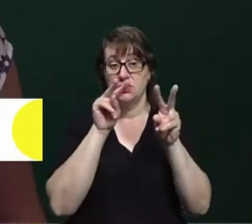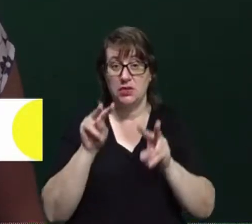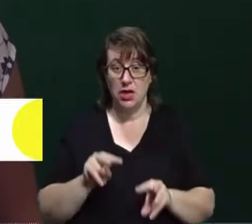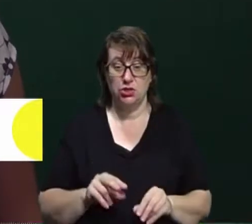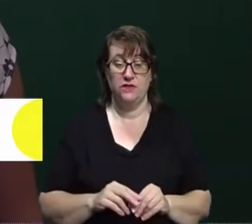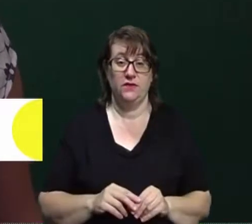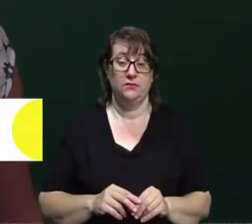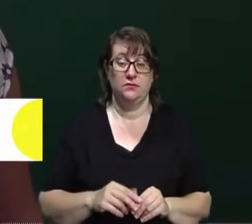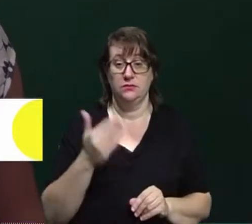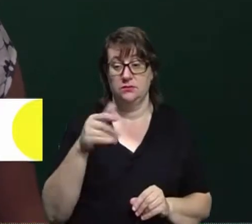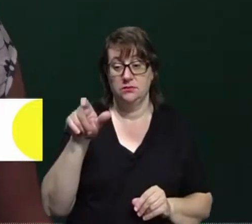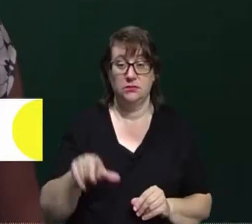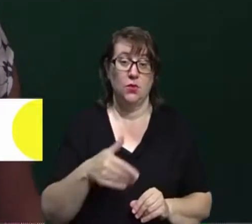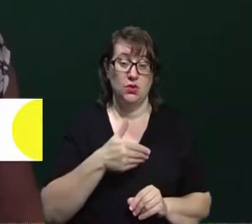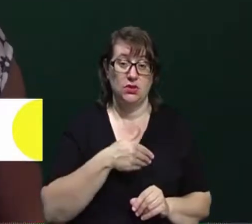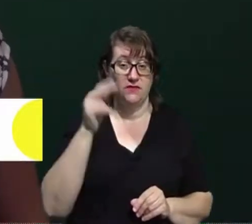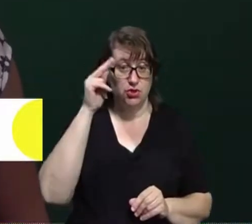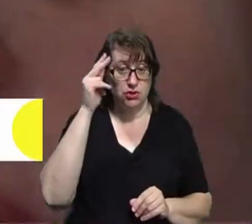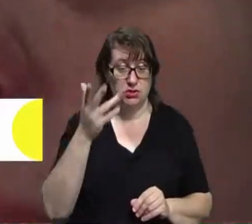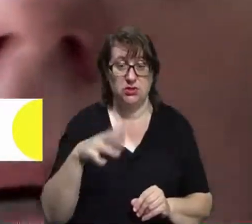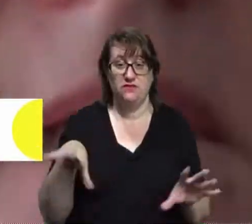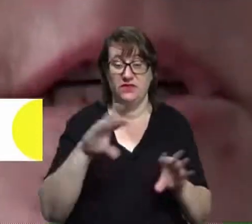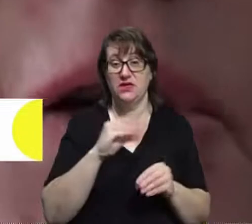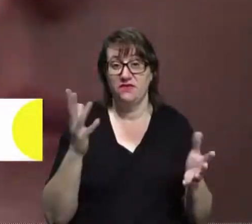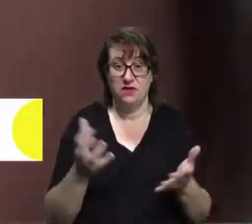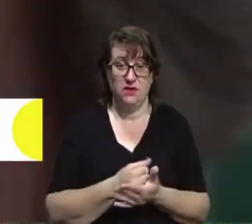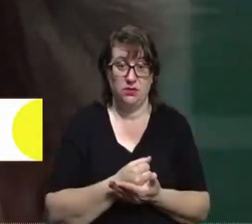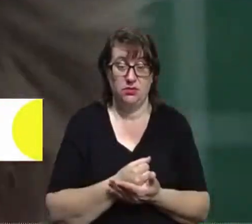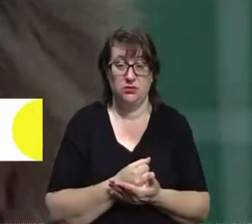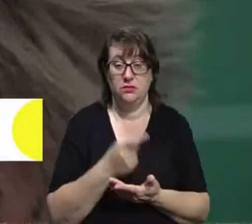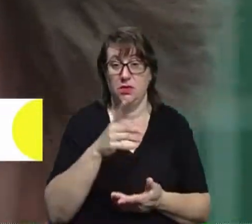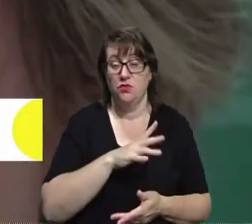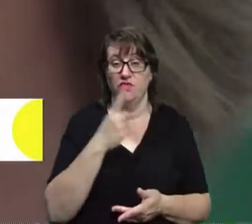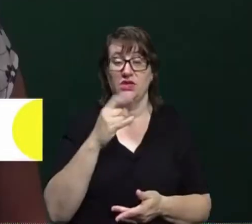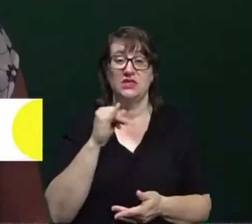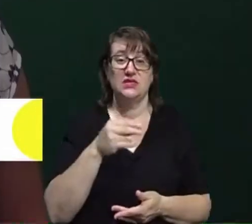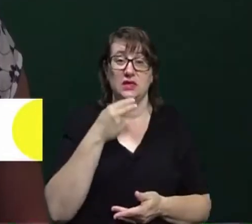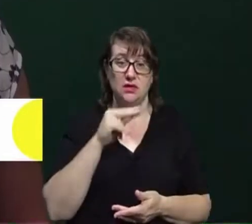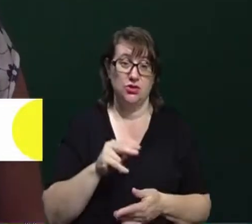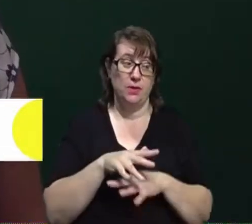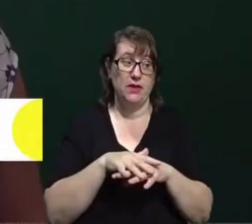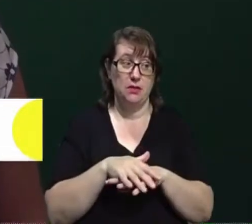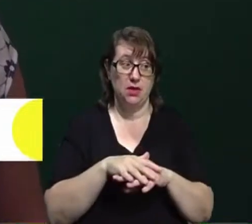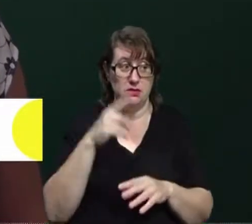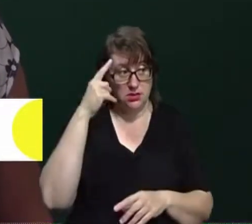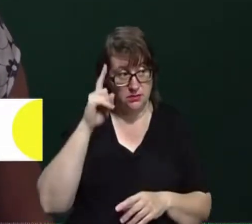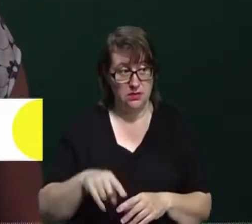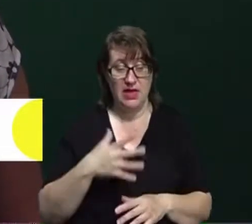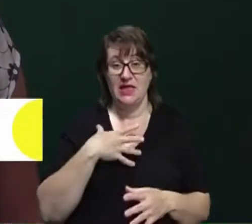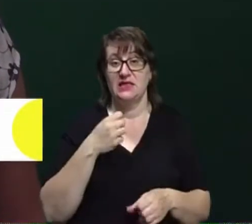йому хотілося вчитися, йому все вдавалося. Він був одним із найкращих математиків, дисциплінований.